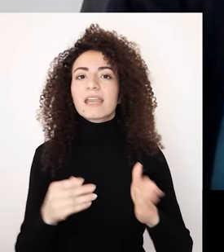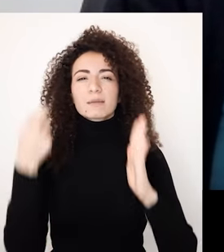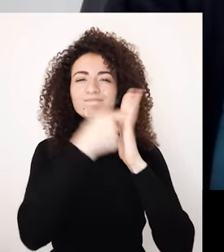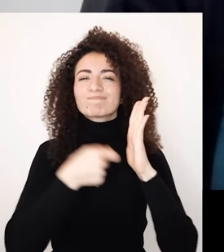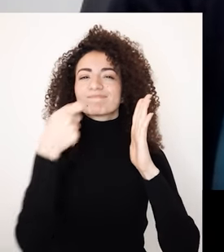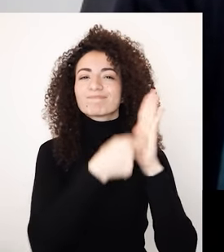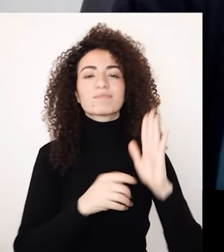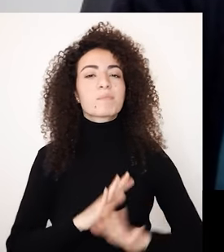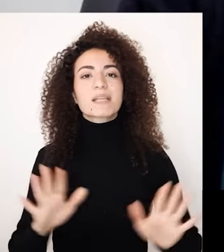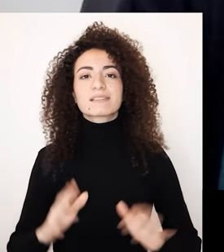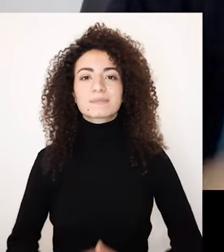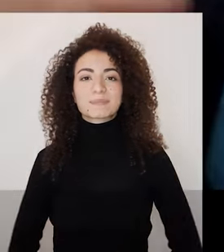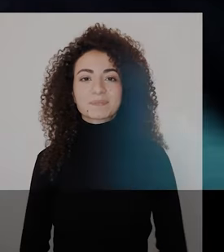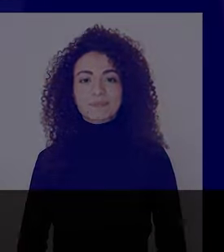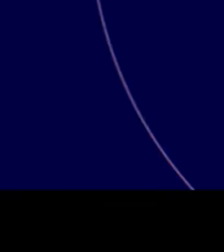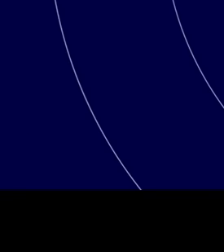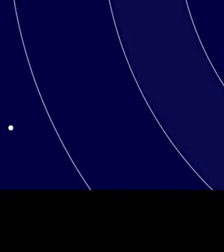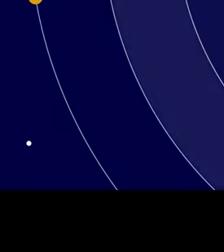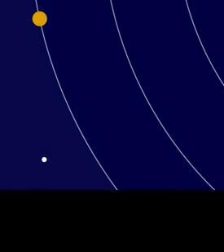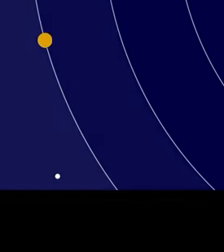العزيمة بداعك والقوة بداعك مرسي